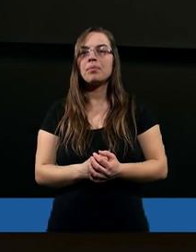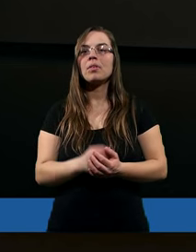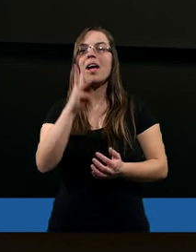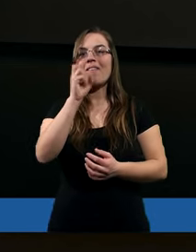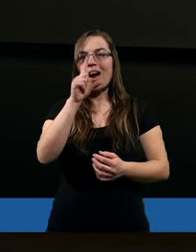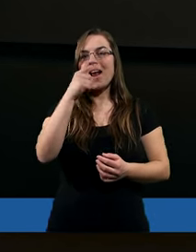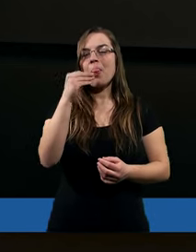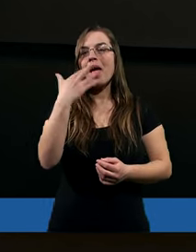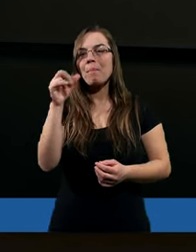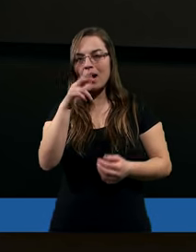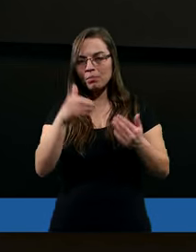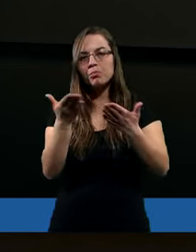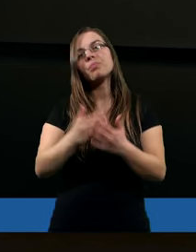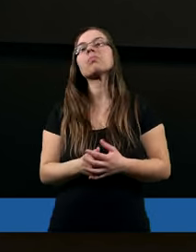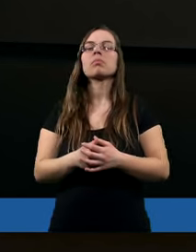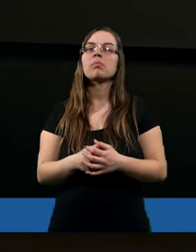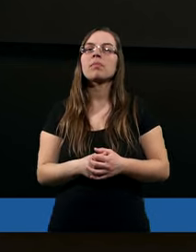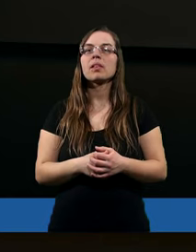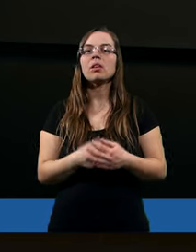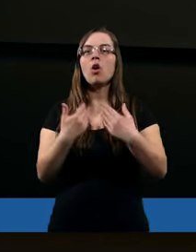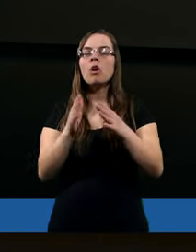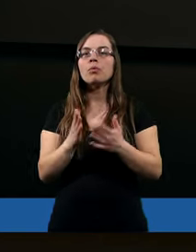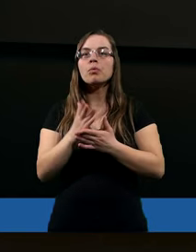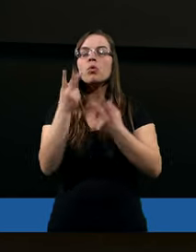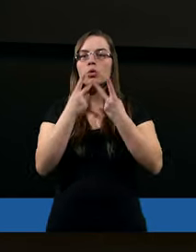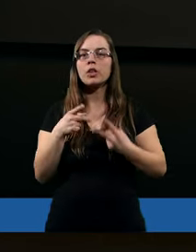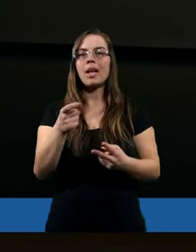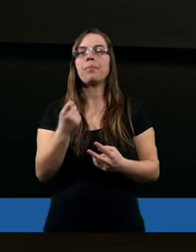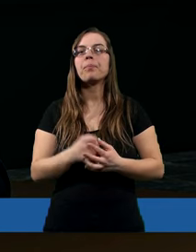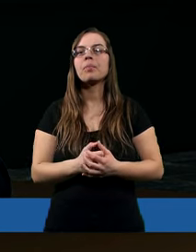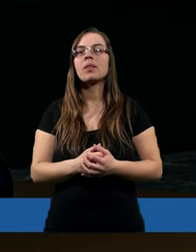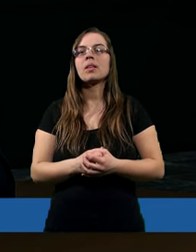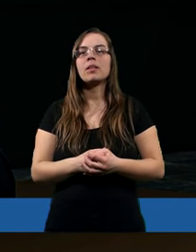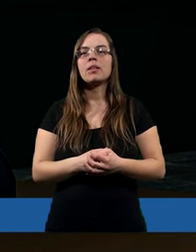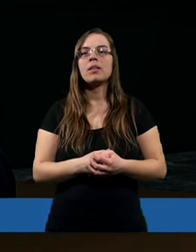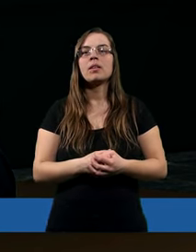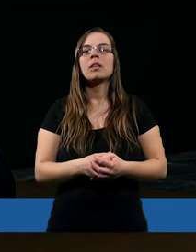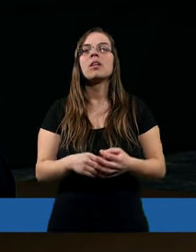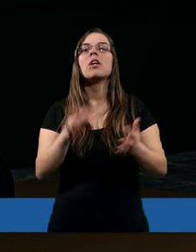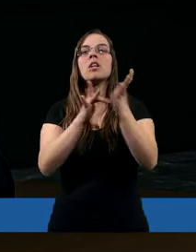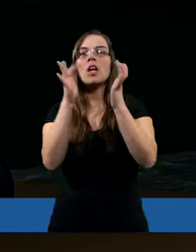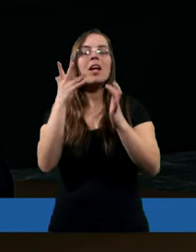Waldemarze, jakbyś miał otwarte, to prosi przeczytanie. Nie zasmucajcie